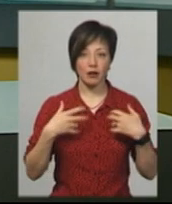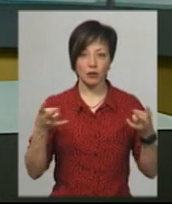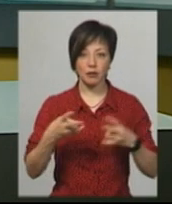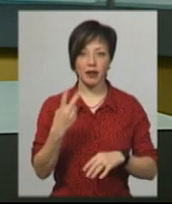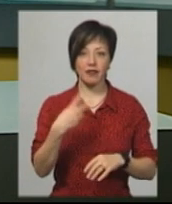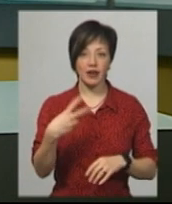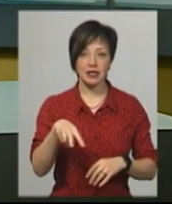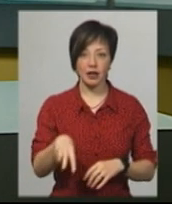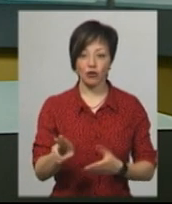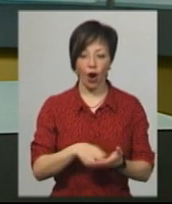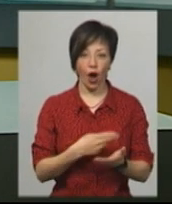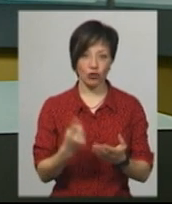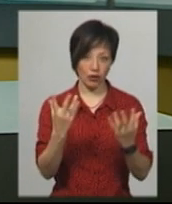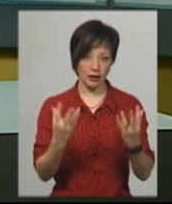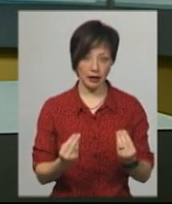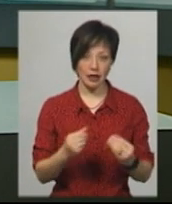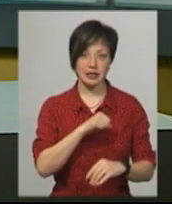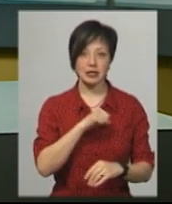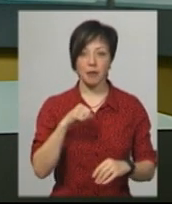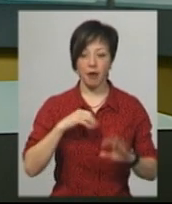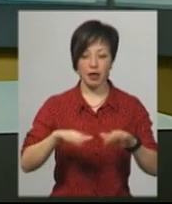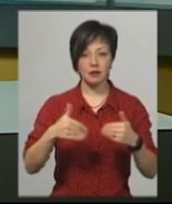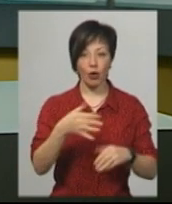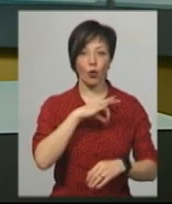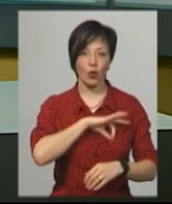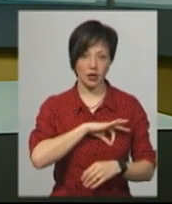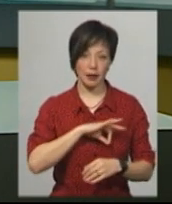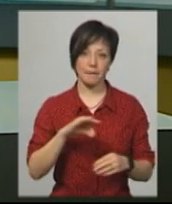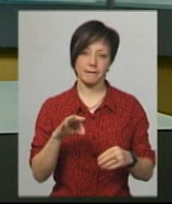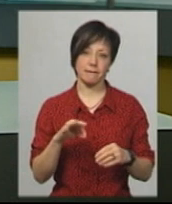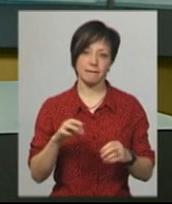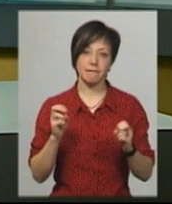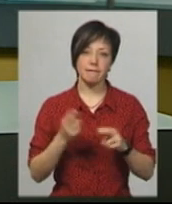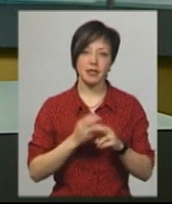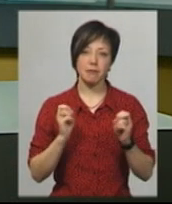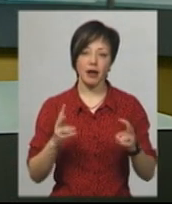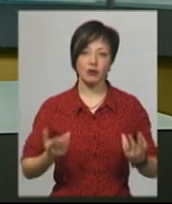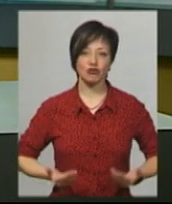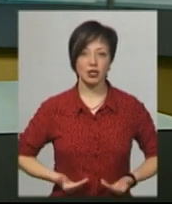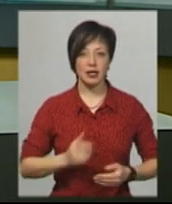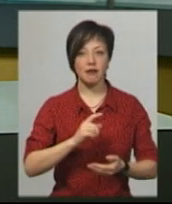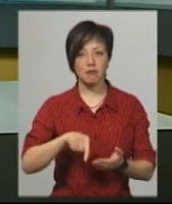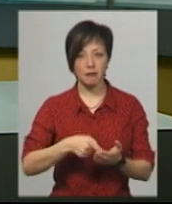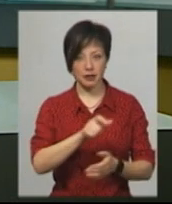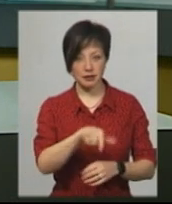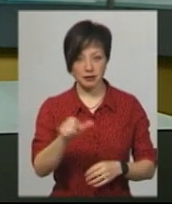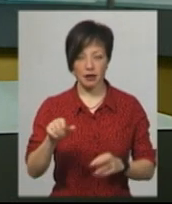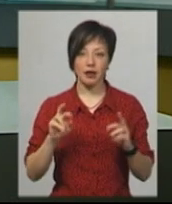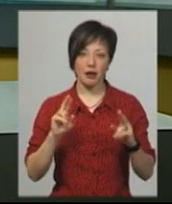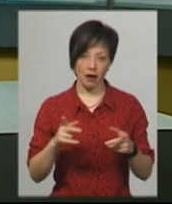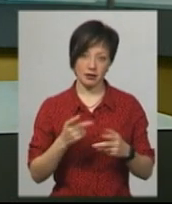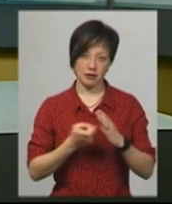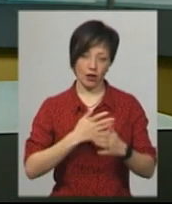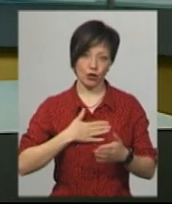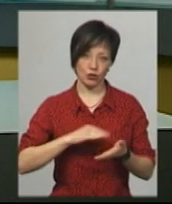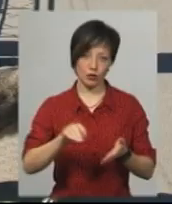20 літрів каші на день. А сама ініціатива корисна і в плані безпеки жителів міста, як саме дізнавалась наша знімальна група.